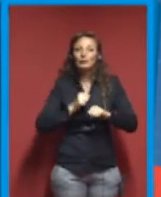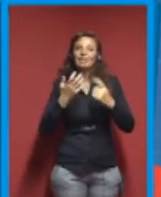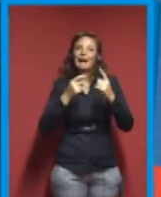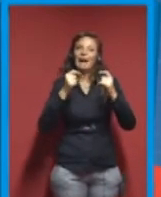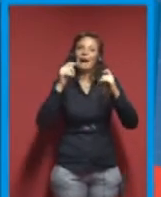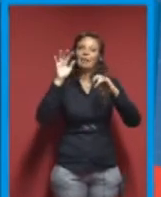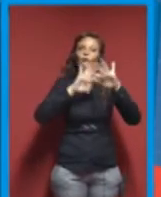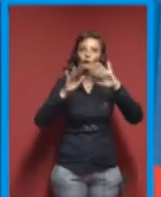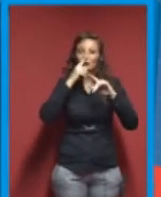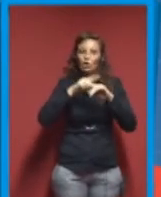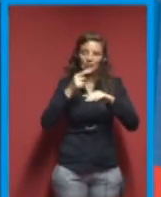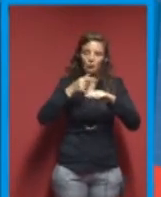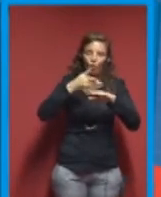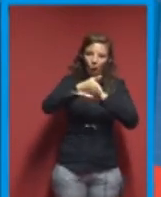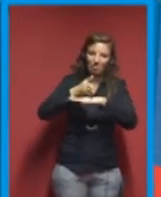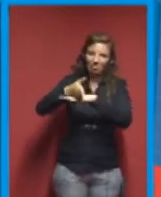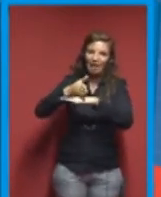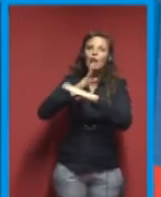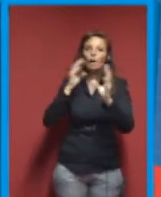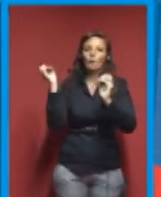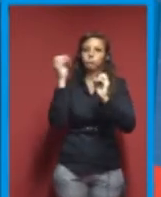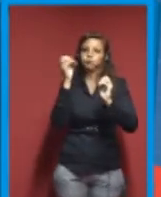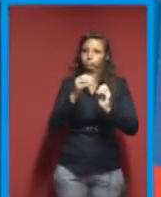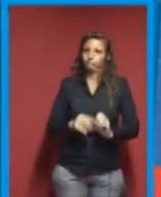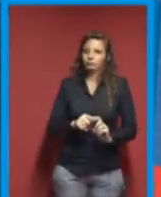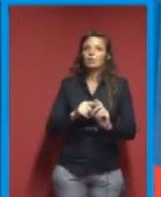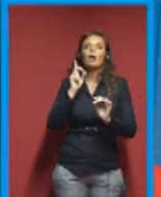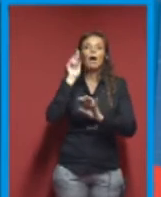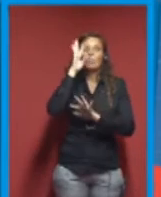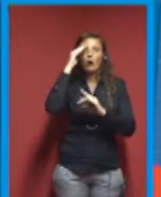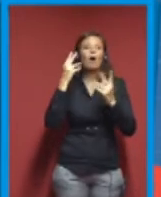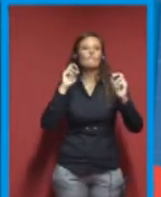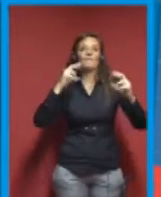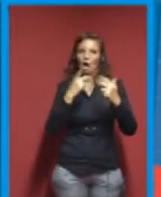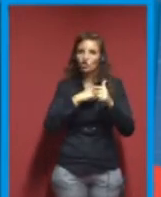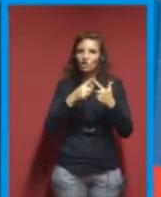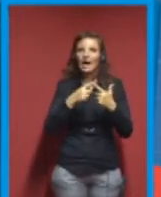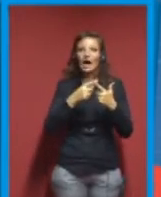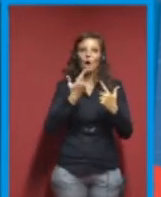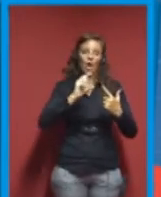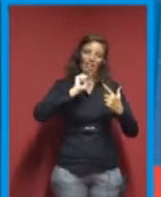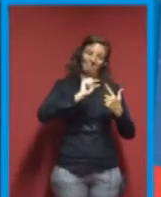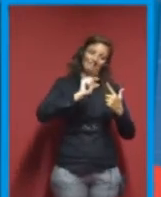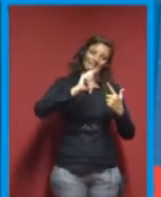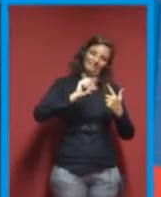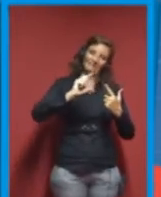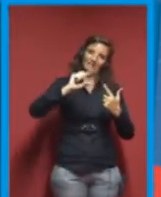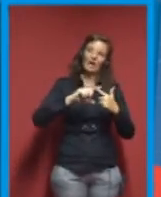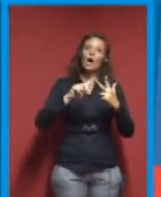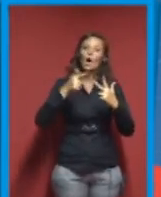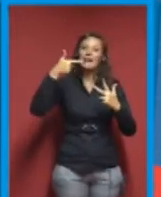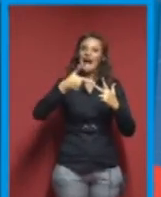taglio, in particolare per esempio velocità, spessore, intensità del laser.